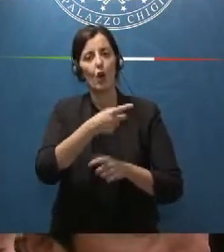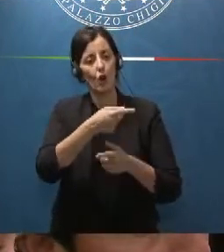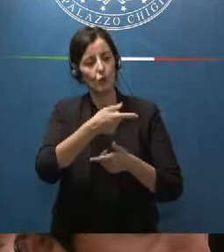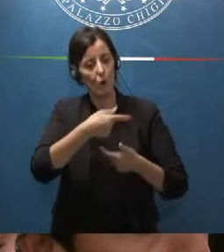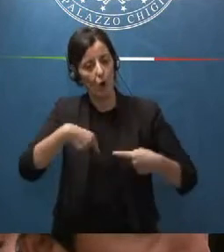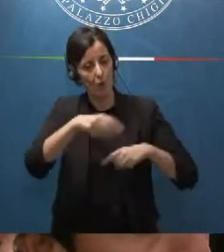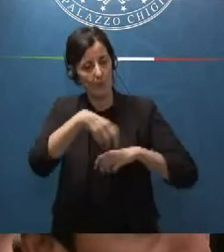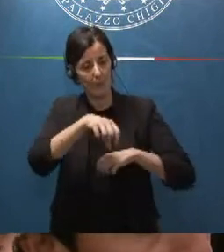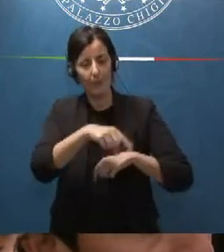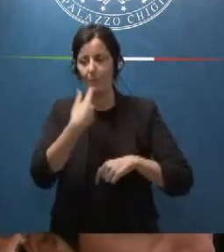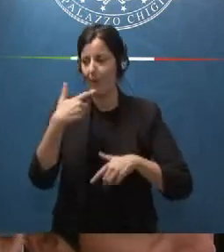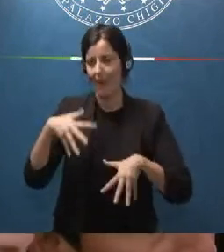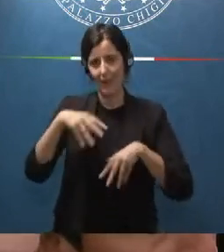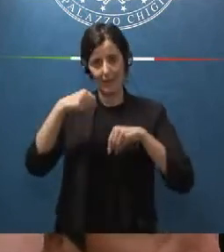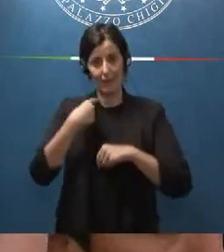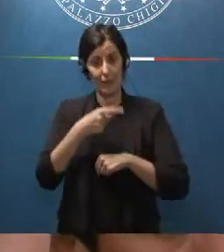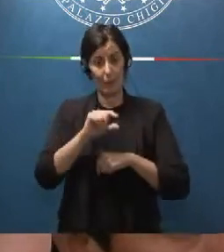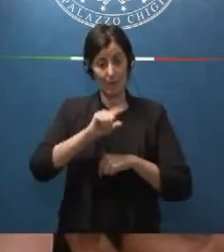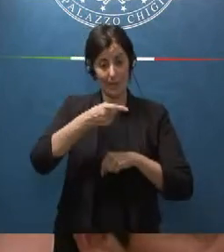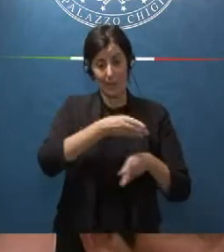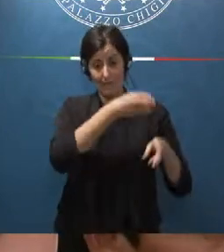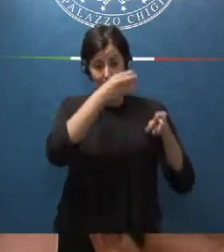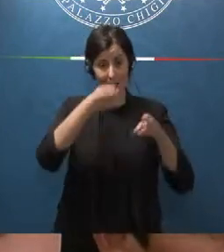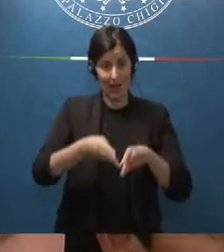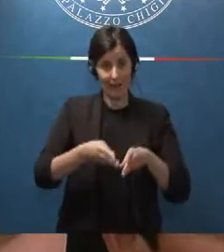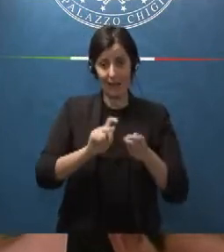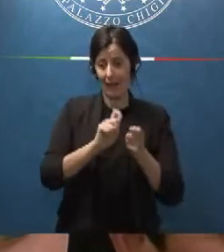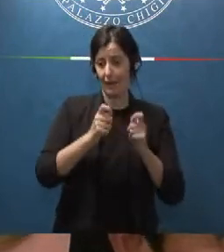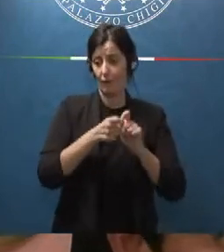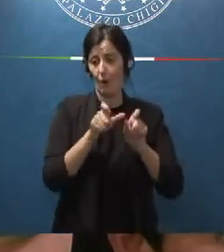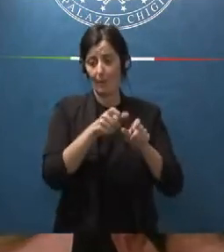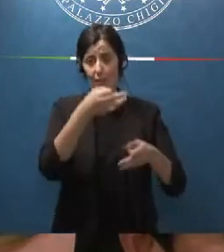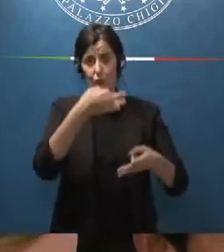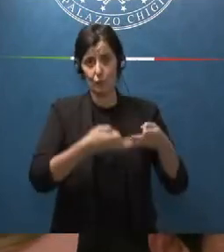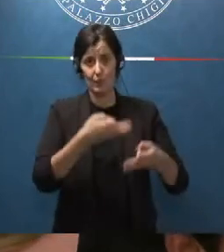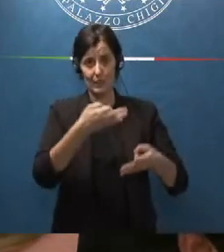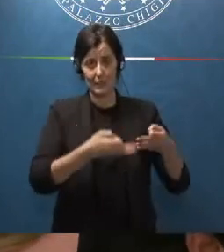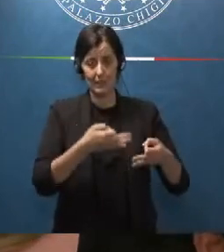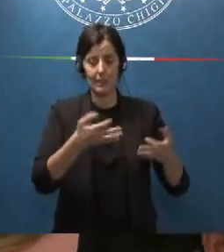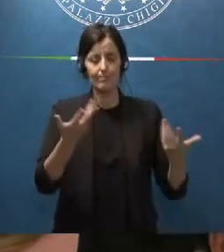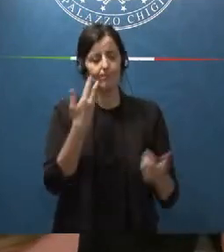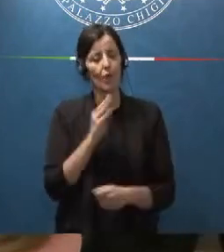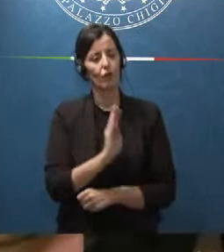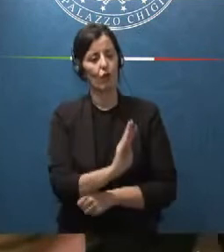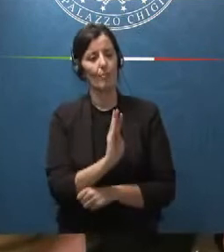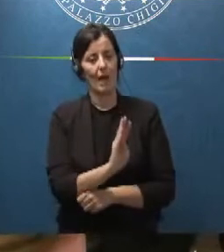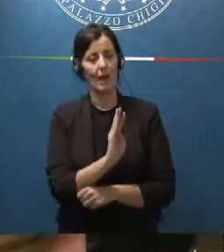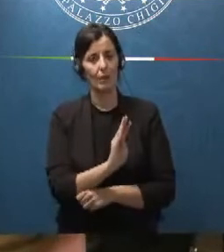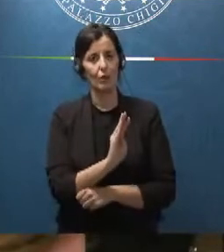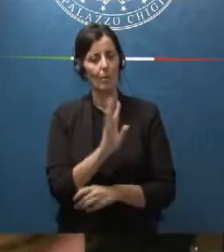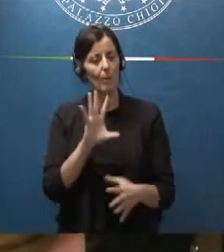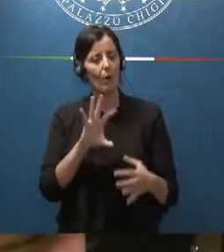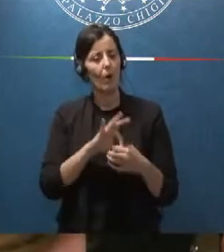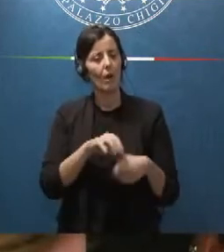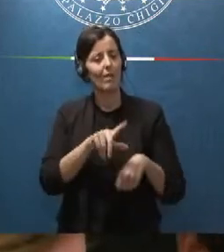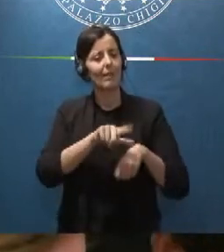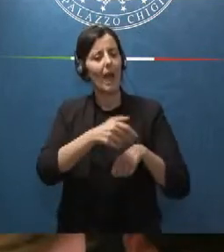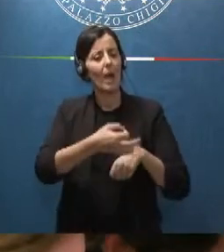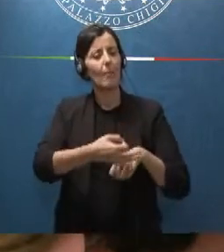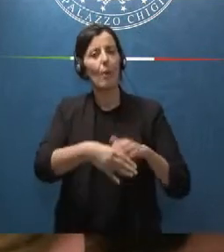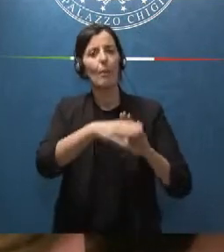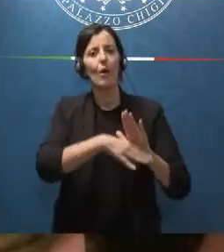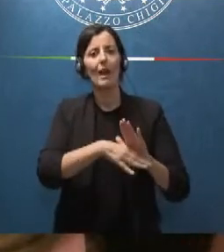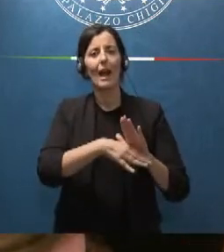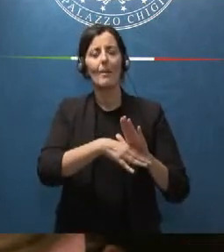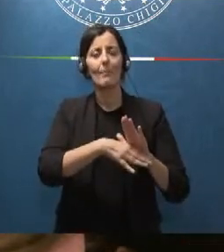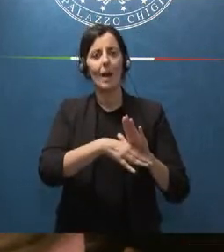'introduzione di fatto ha detto che questa è una prima parte della riforma della giustizia le chiedo rispetto al cronoprogramma che vi siete dati